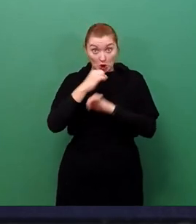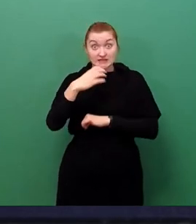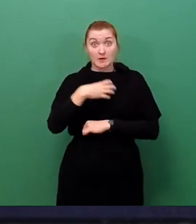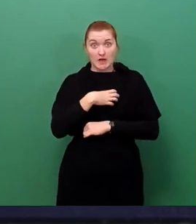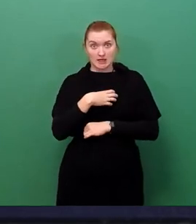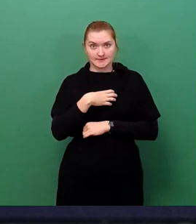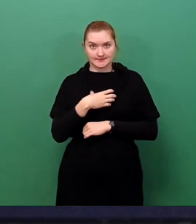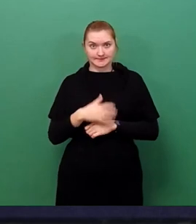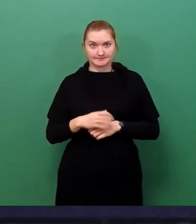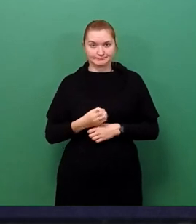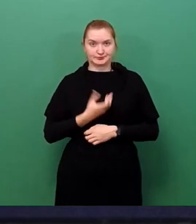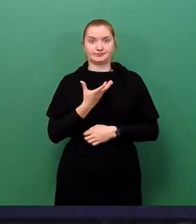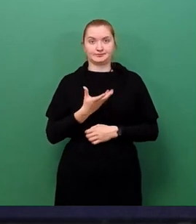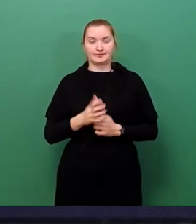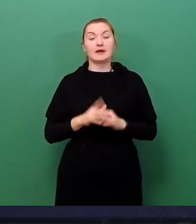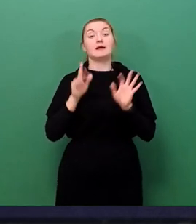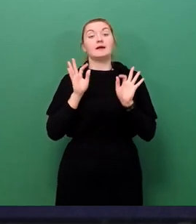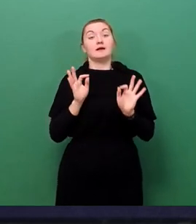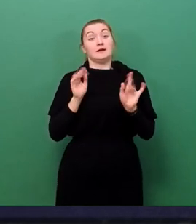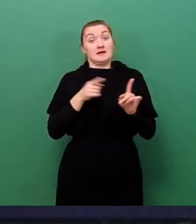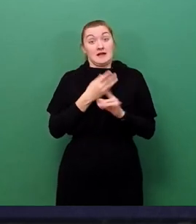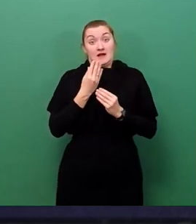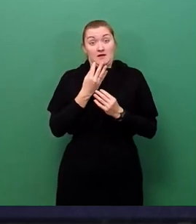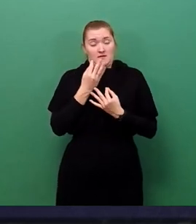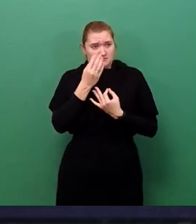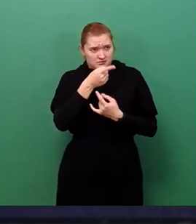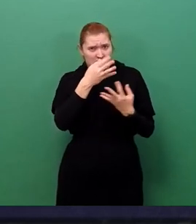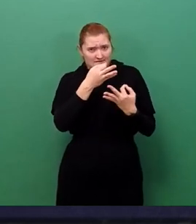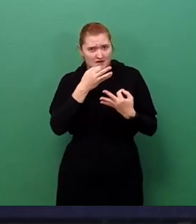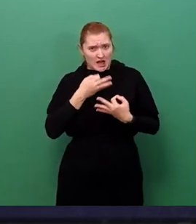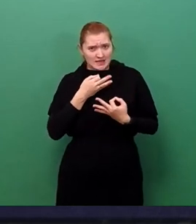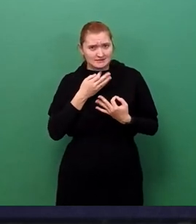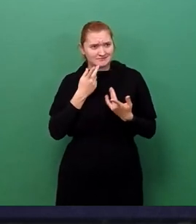Die Frage nach der Wirksamkeit von Vakzinen.